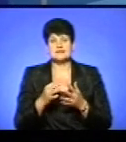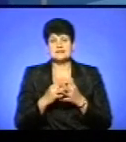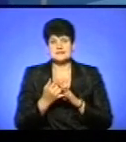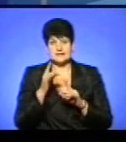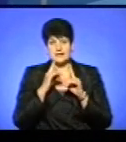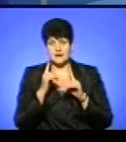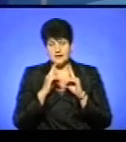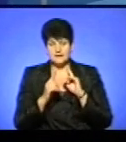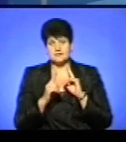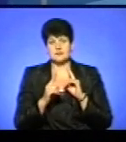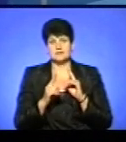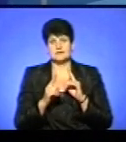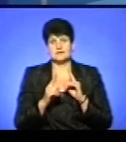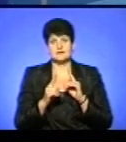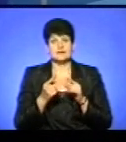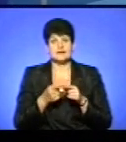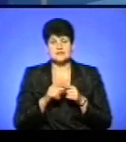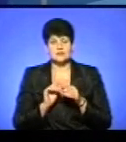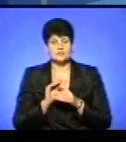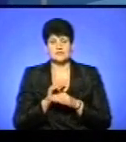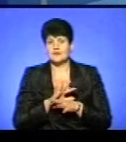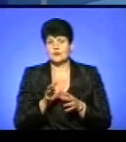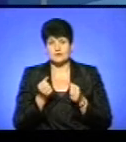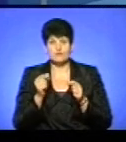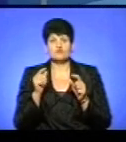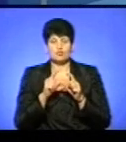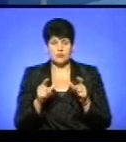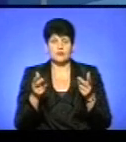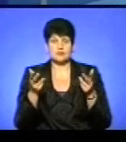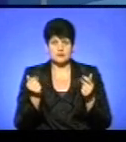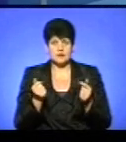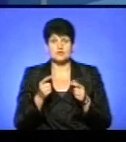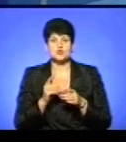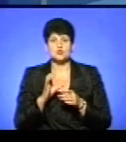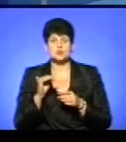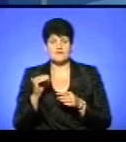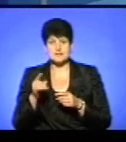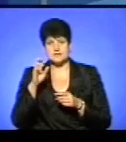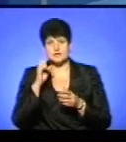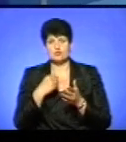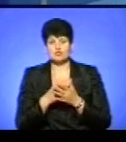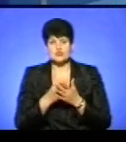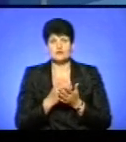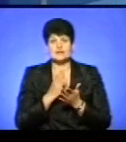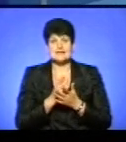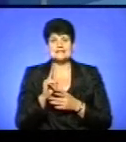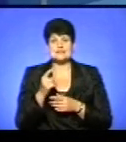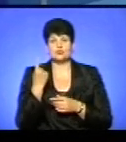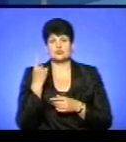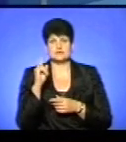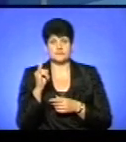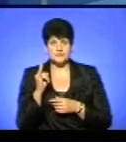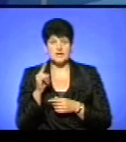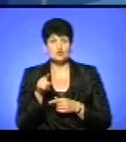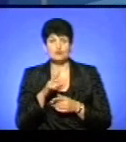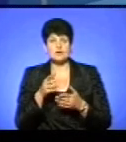дошкільну освіту не отримують. Якщо є школа, то дійсно в школах субвенція з державного бюджету йде за дитиною. І